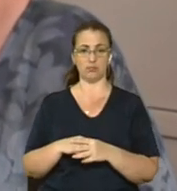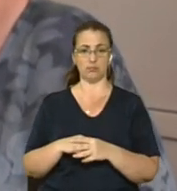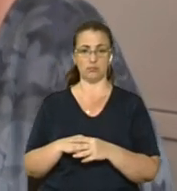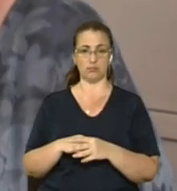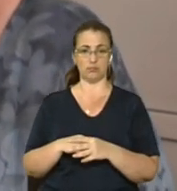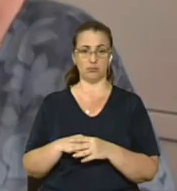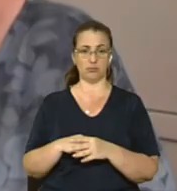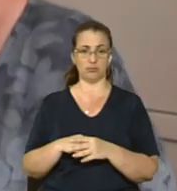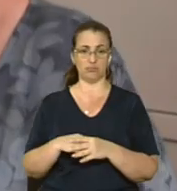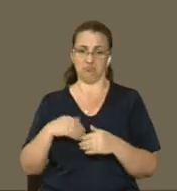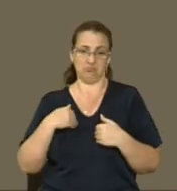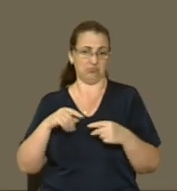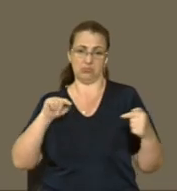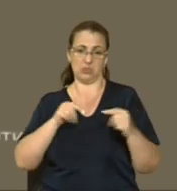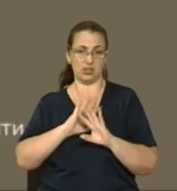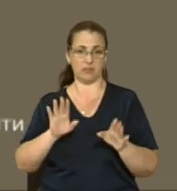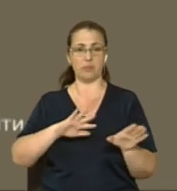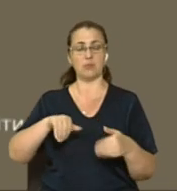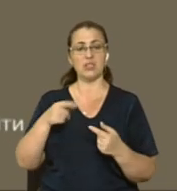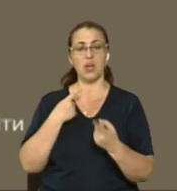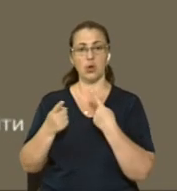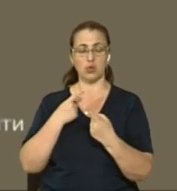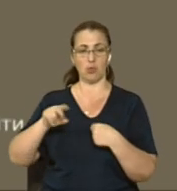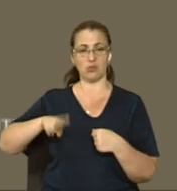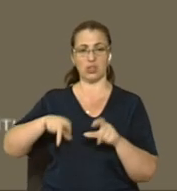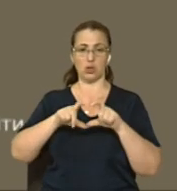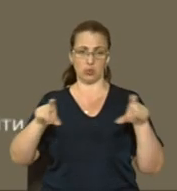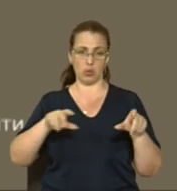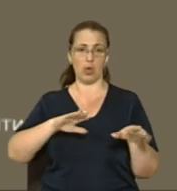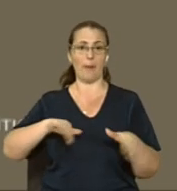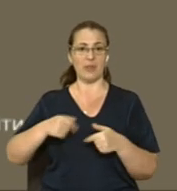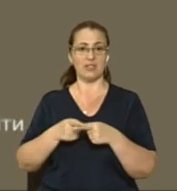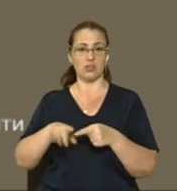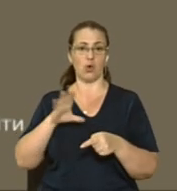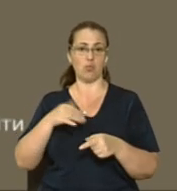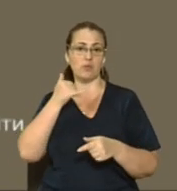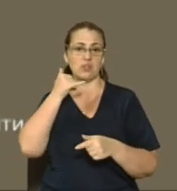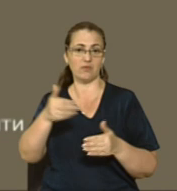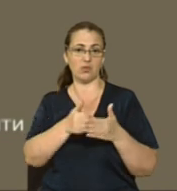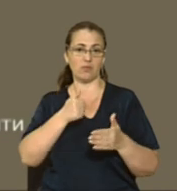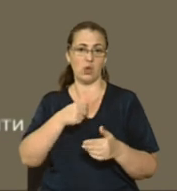Я не заперечую. Після розмови з директором школи, після цього був дзвінок від